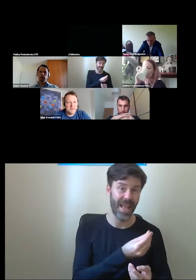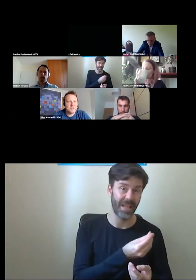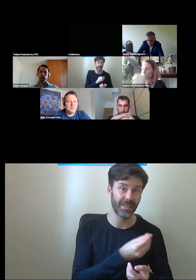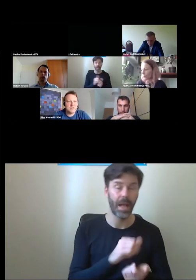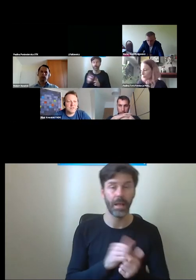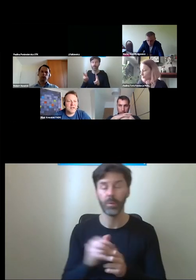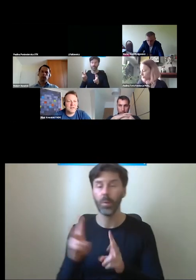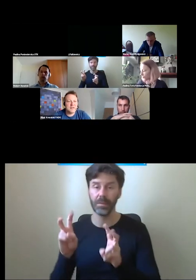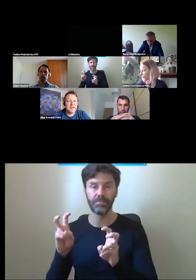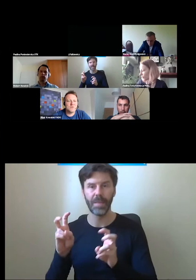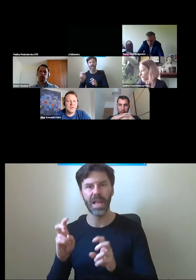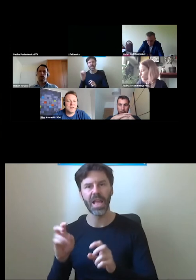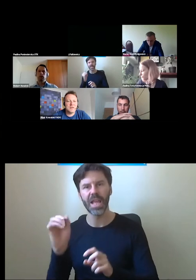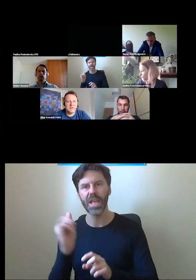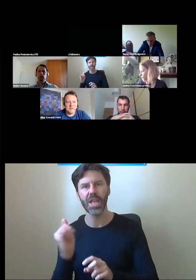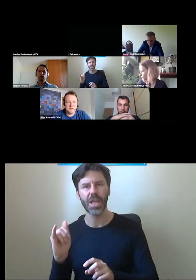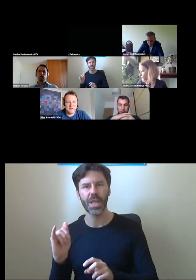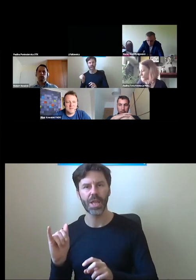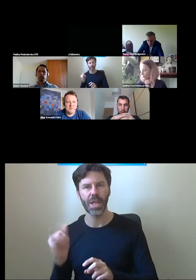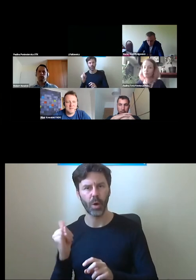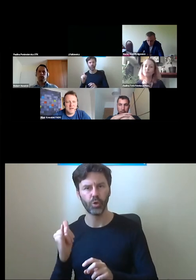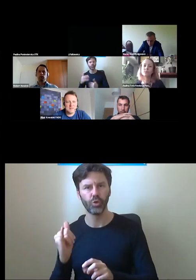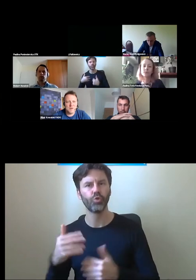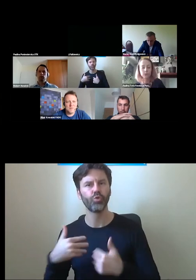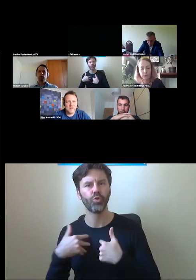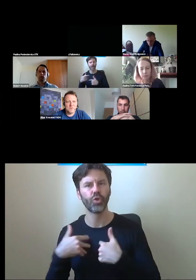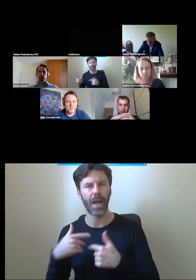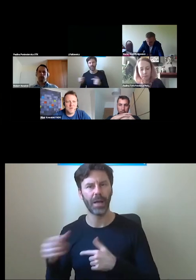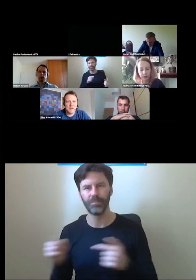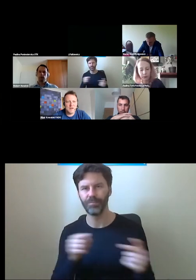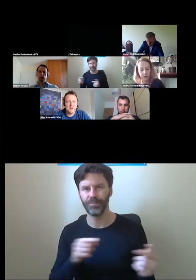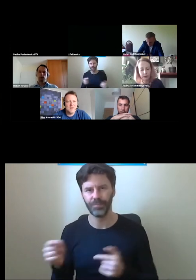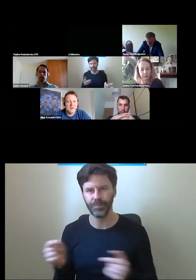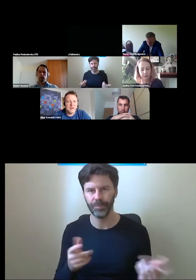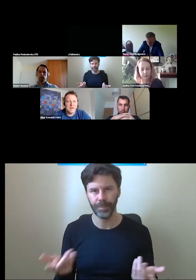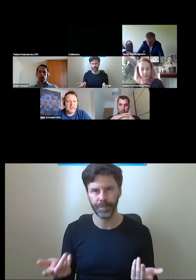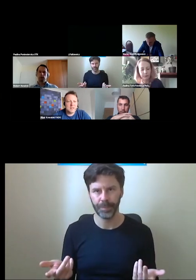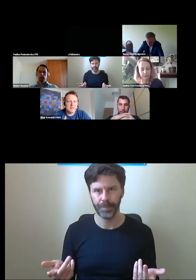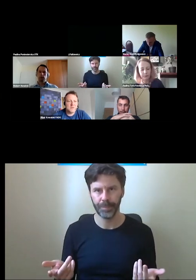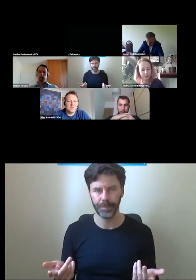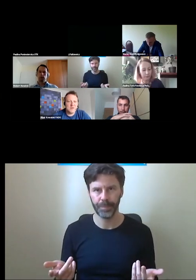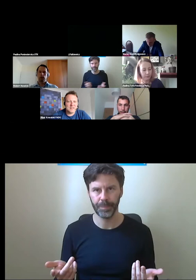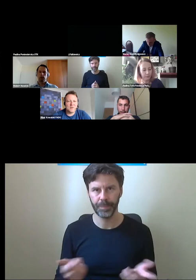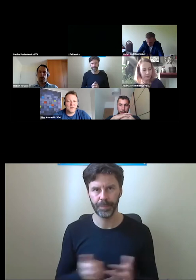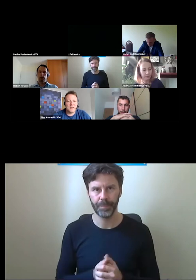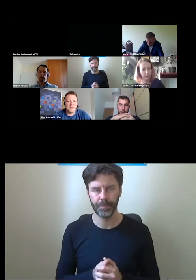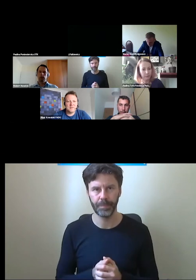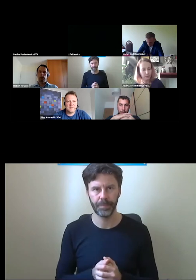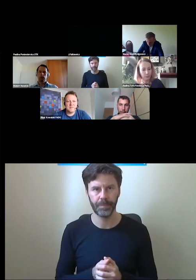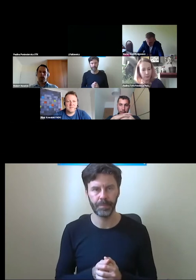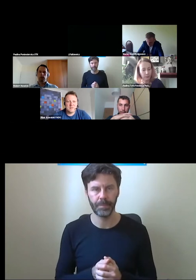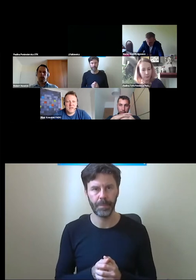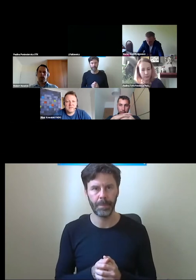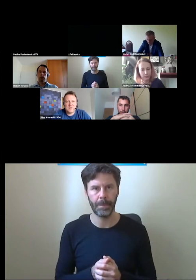życia na przykład, czy jakie tutaj aspekty brać pod uwagę, jak też je sobie wprowadzać, bo o ile